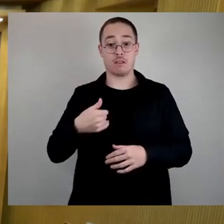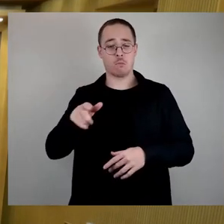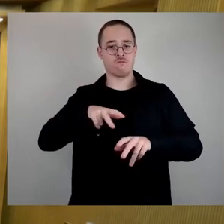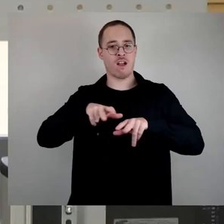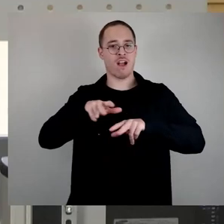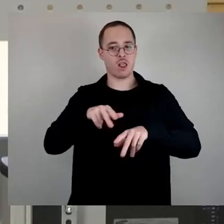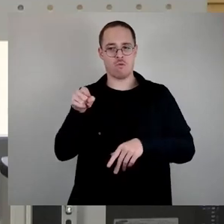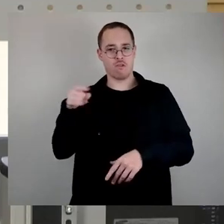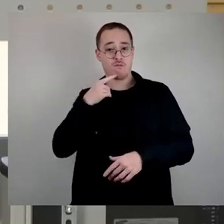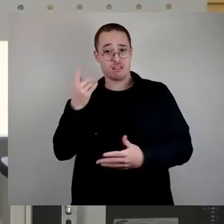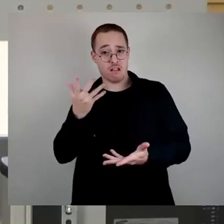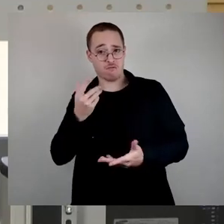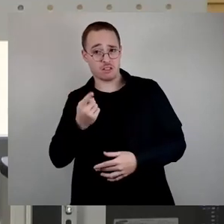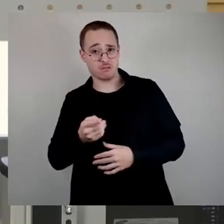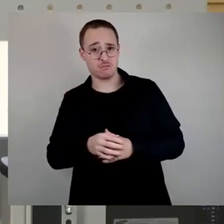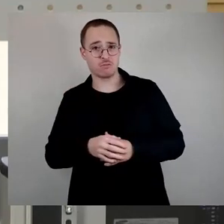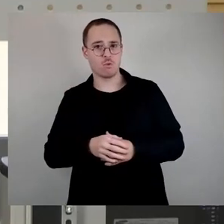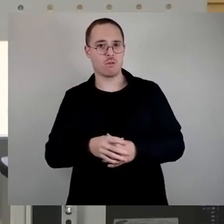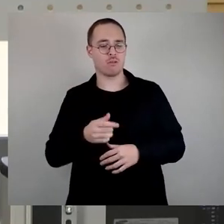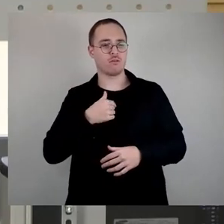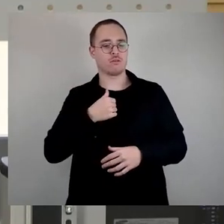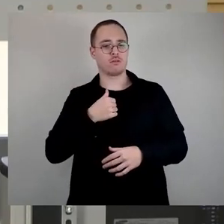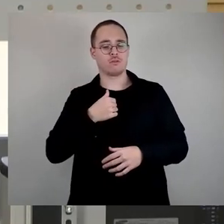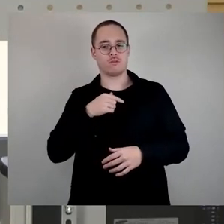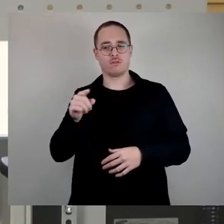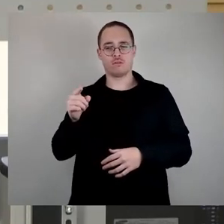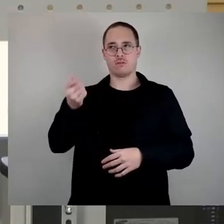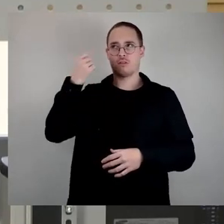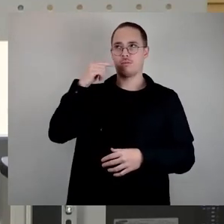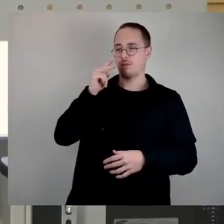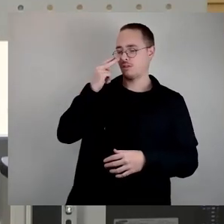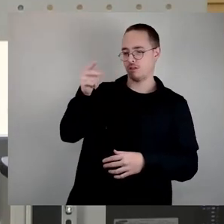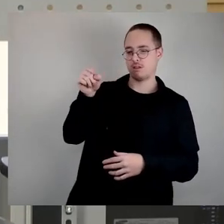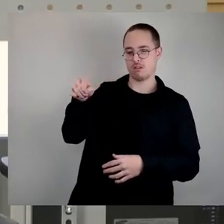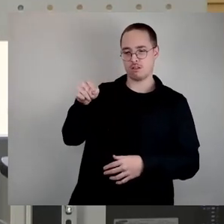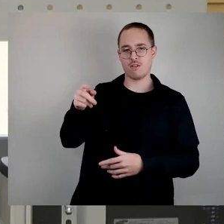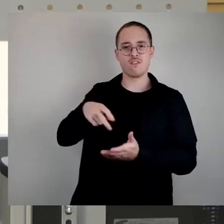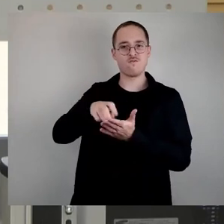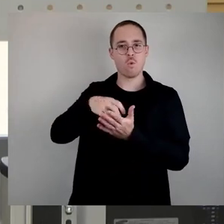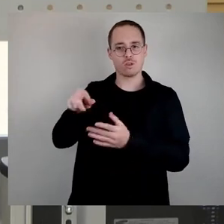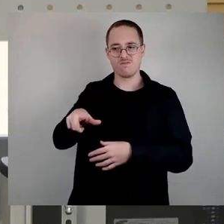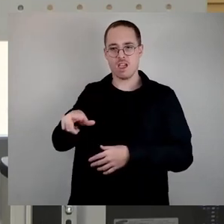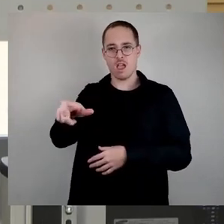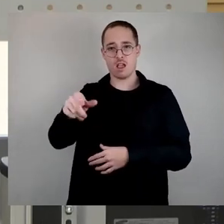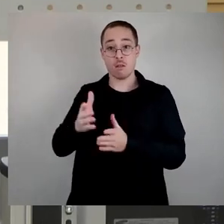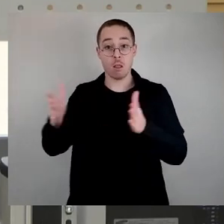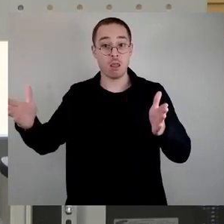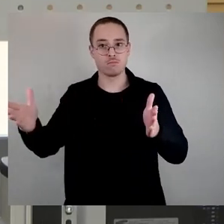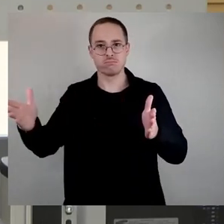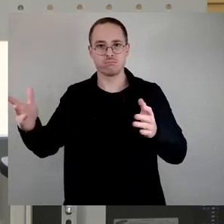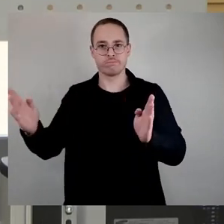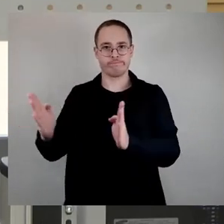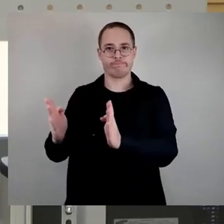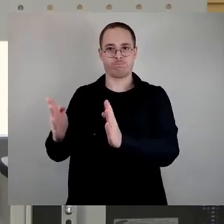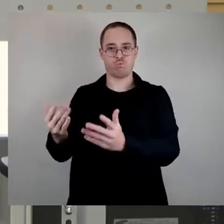weil ich habe in der Planung ehrlicherweise die Fußwege als nicht allzu breit in Erinnerung. Wir haben teilweise den Baumbestand rechts-links, den wir auch erhalten